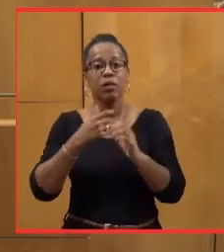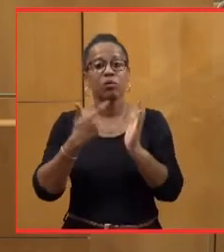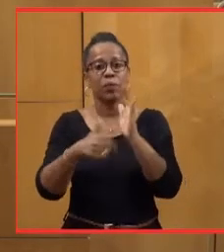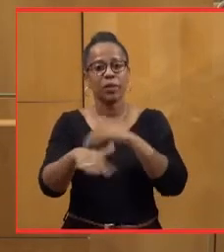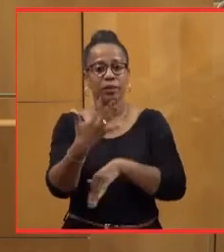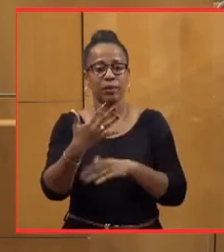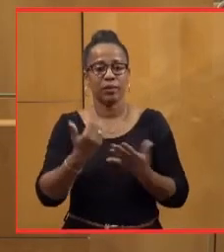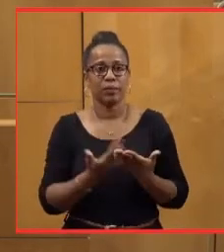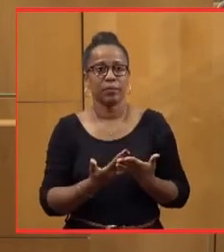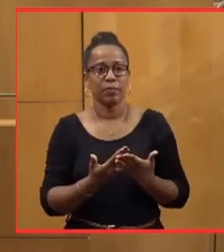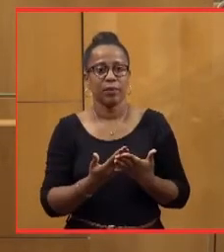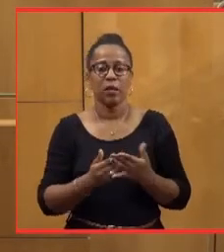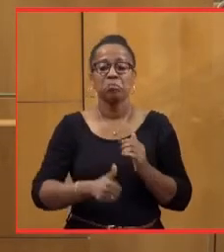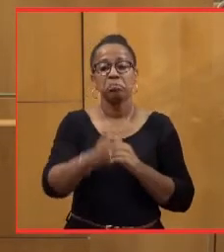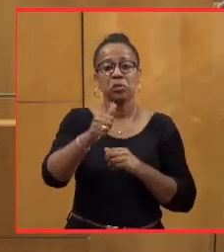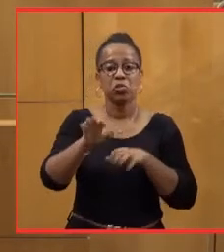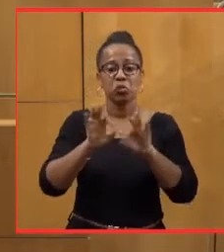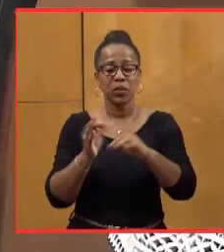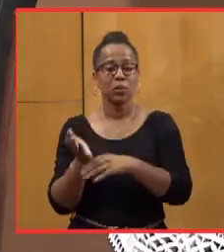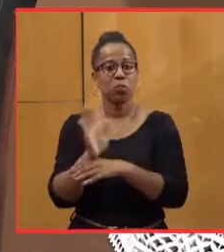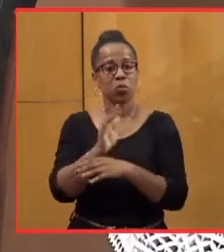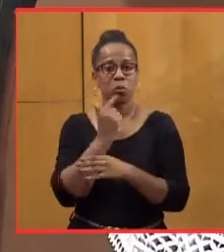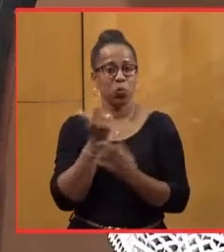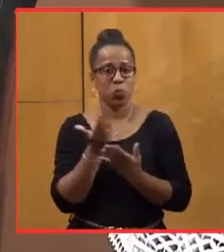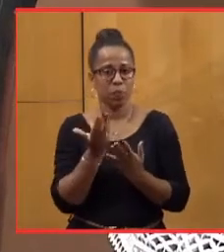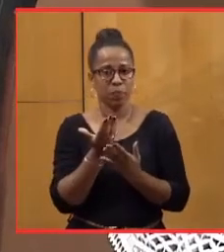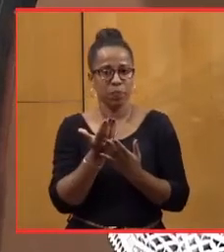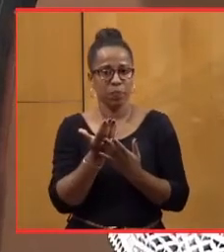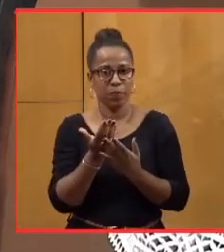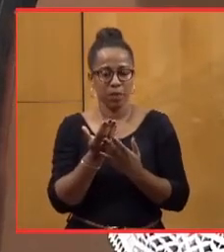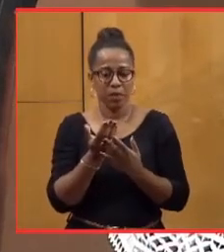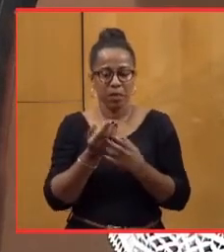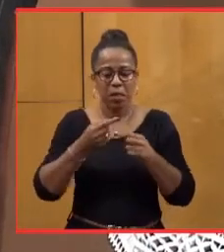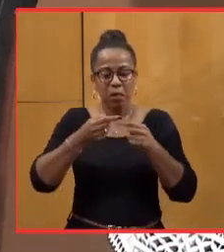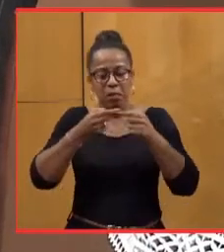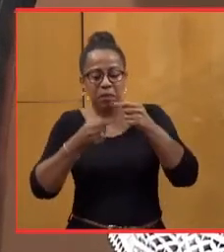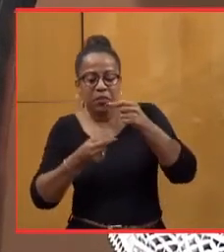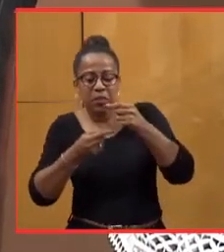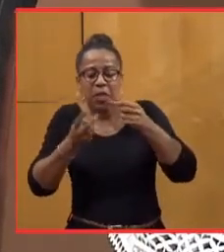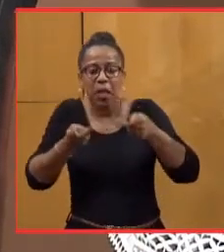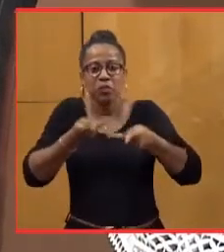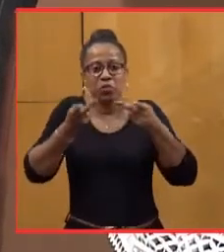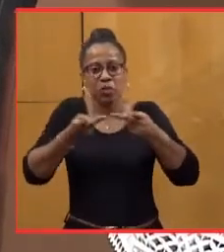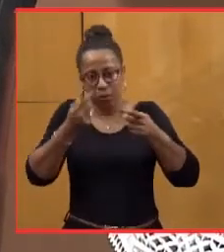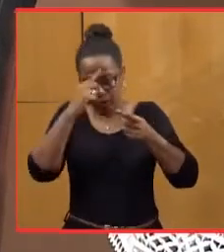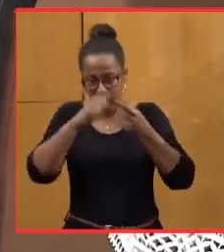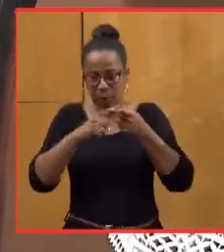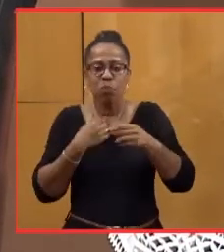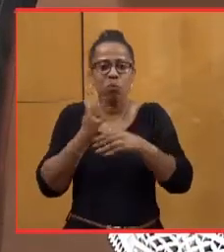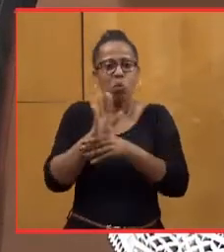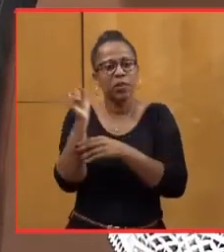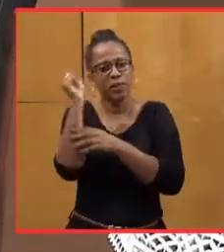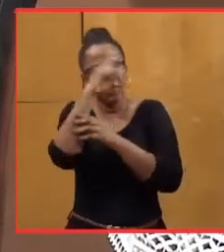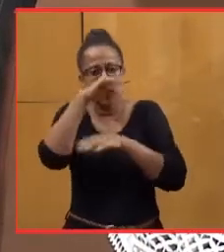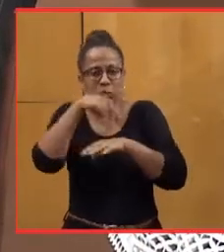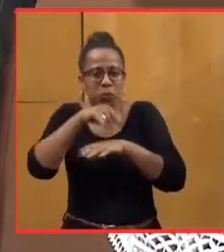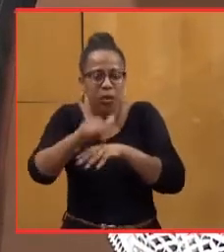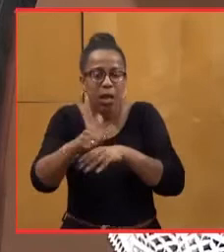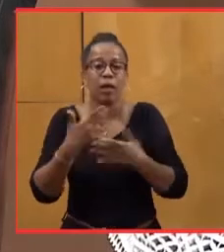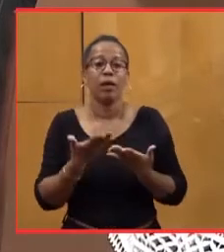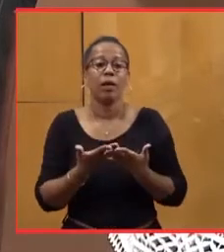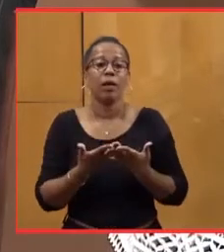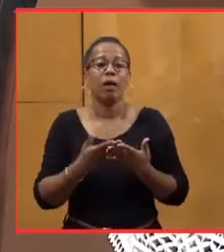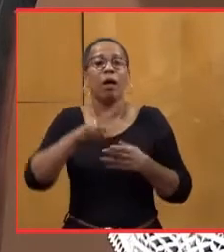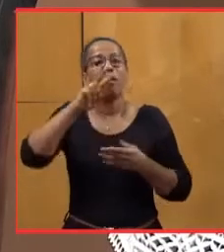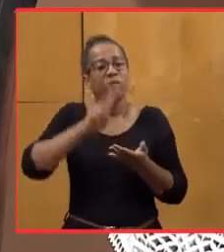Alors, vous choisissez d'afficher un petit déficit pour montrer que c'était difficile, mais en